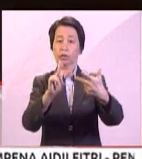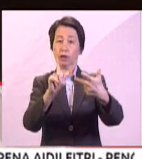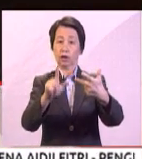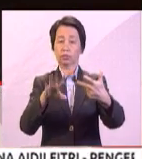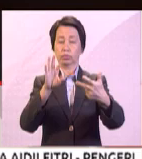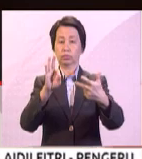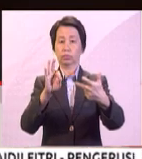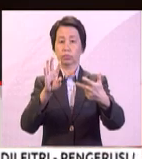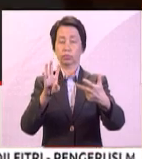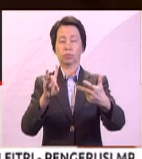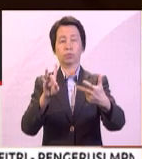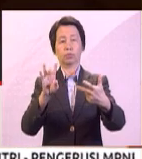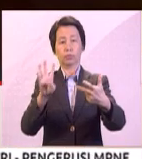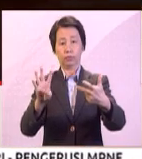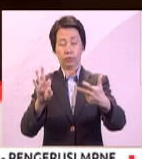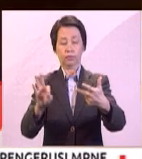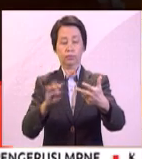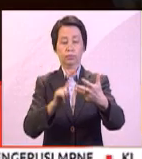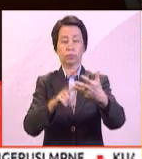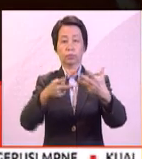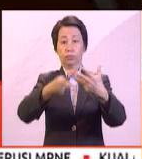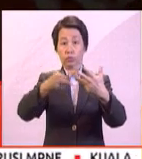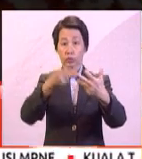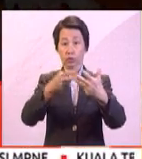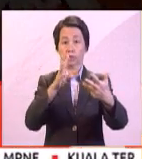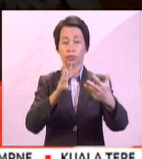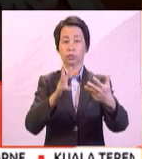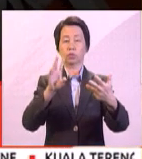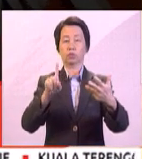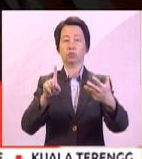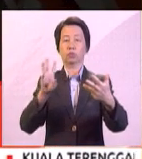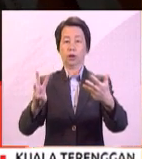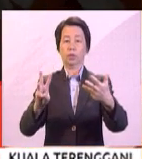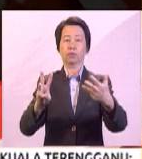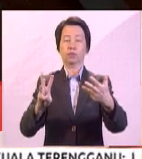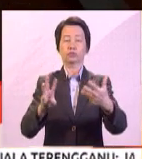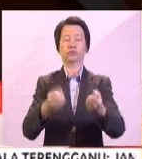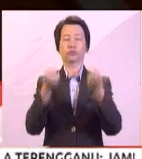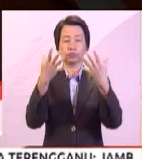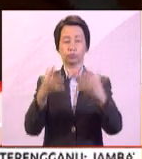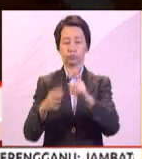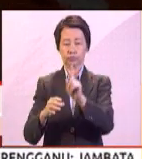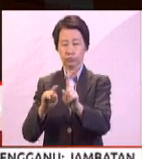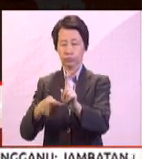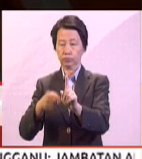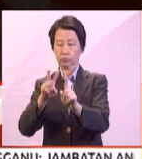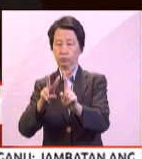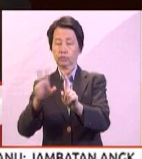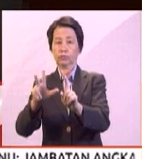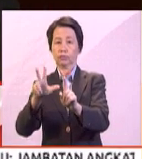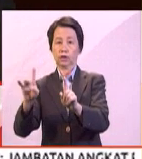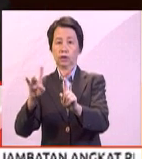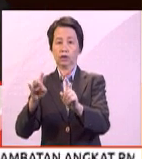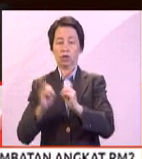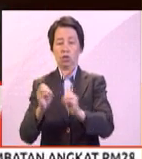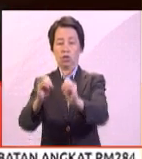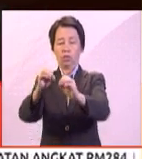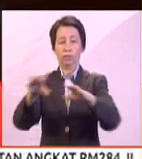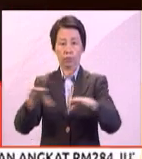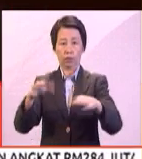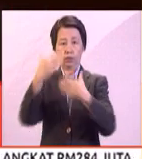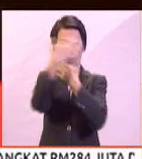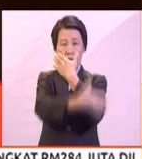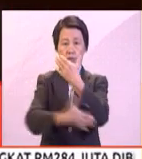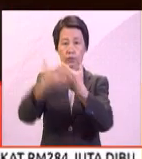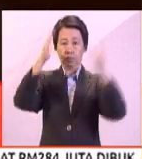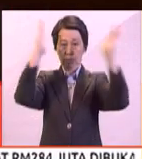989 kes dan Pulau Pinang 616 kes. Katanya lagi sebanyak 1,238 operasi dijalankan di